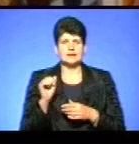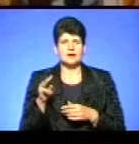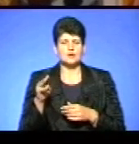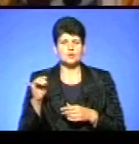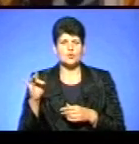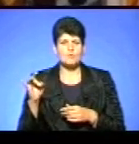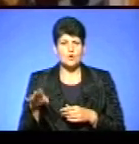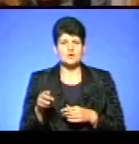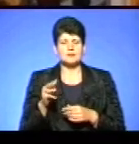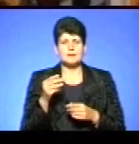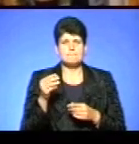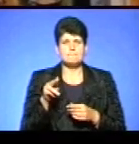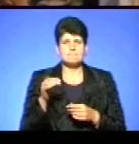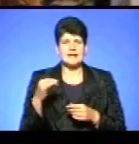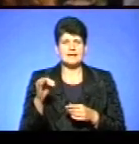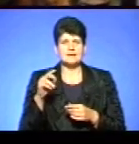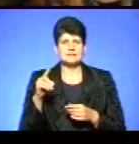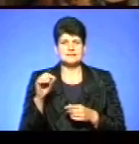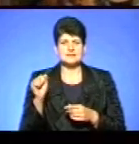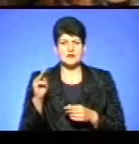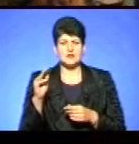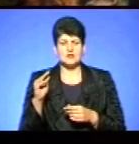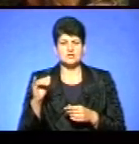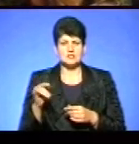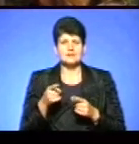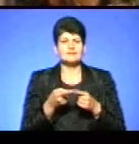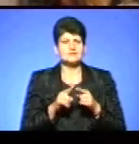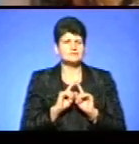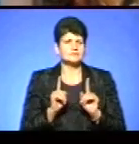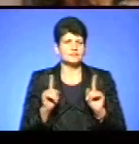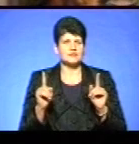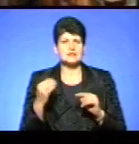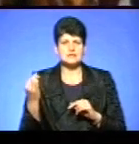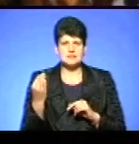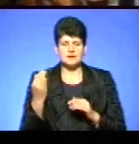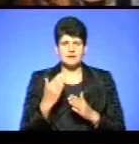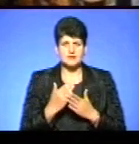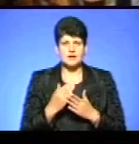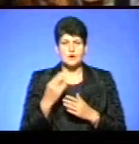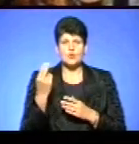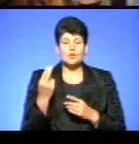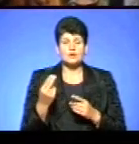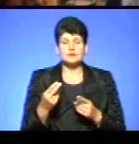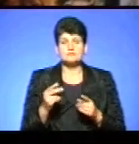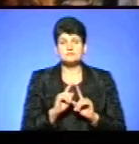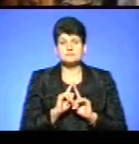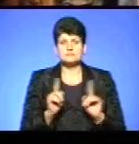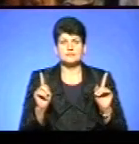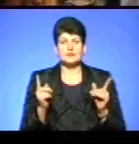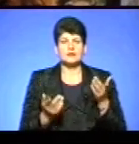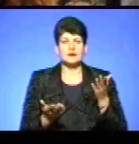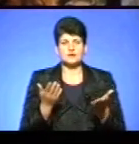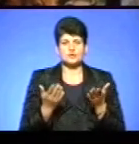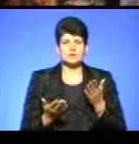є пейзаж. Мені найбільш ставились пейзажі. Ще слухи, нестандартні, вони цікаві, кольори просто шалені. Тобто, якщо,